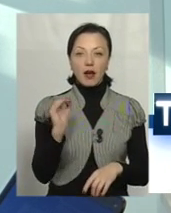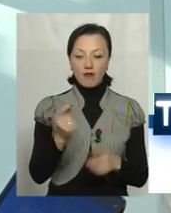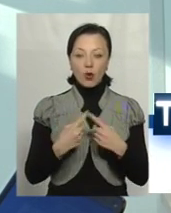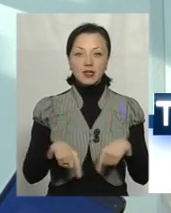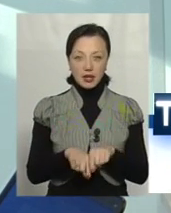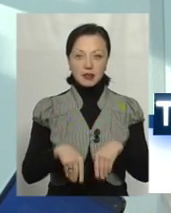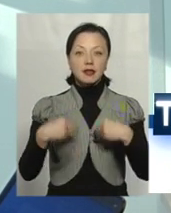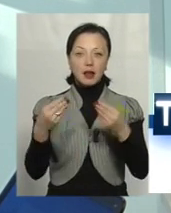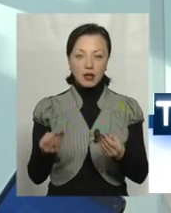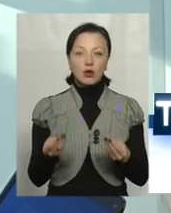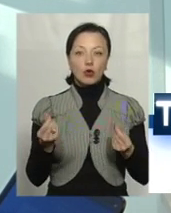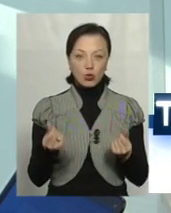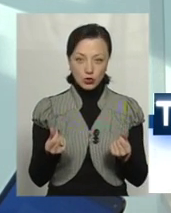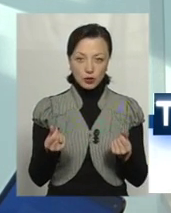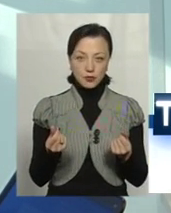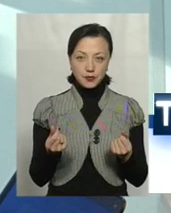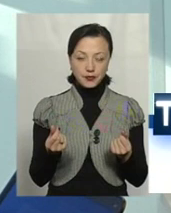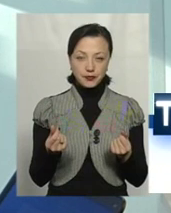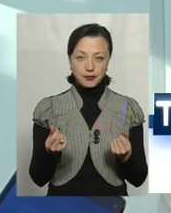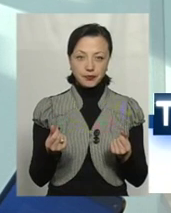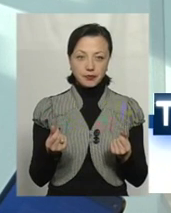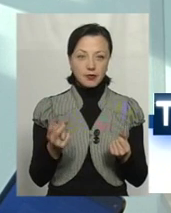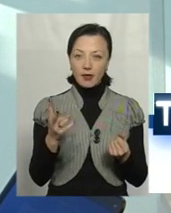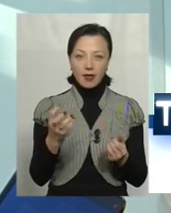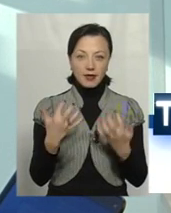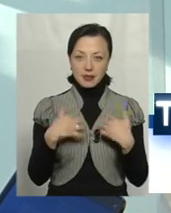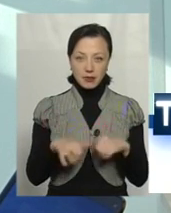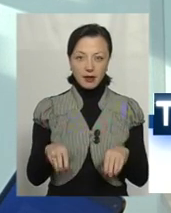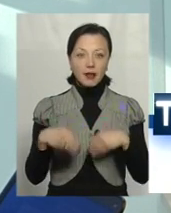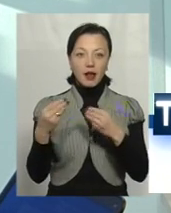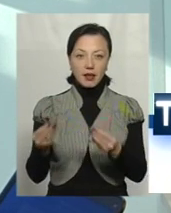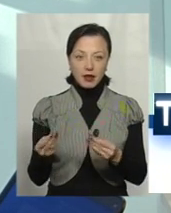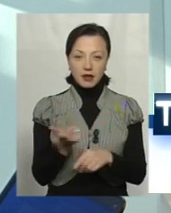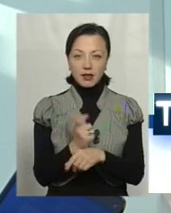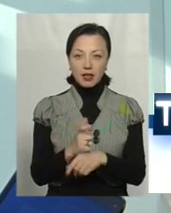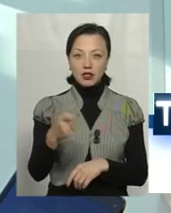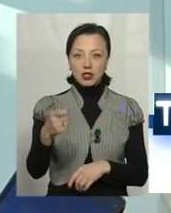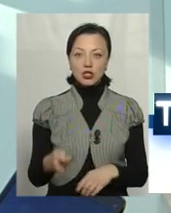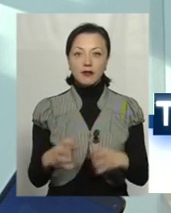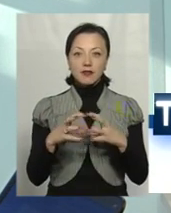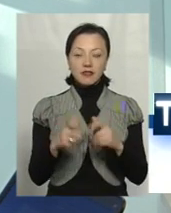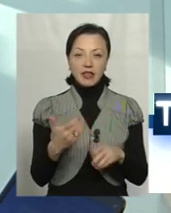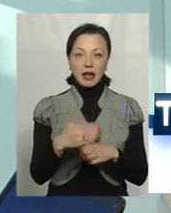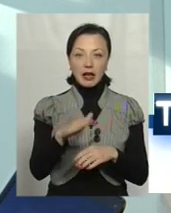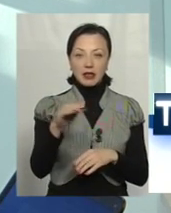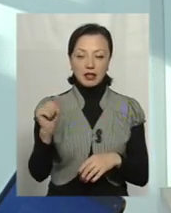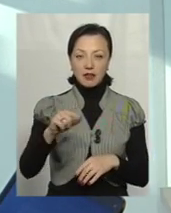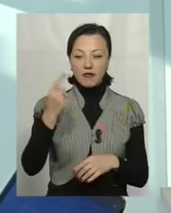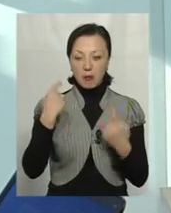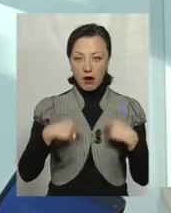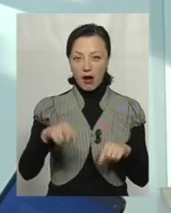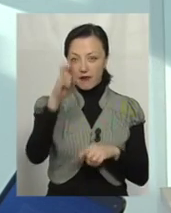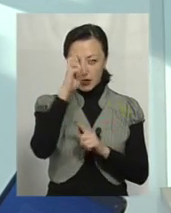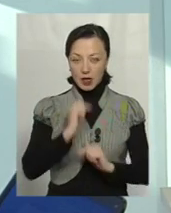яка дає гроші, дає, а не забирає, дає найдешевші у світі кредити, вимагає від